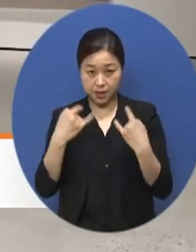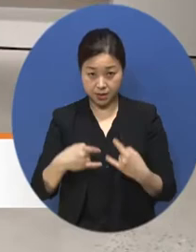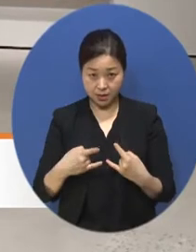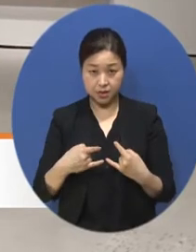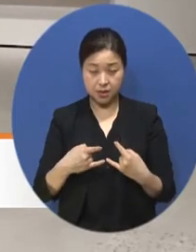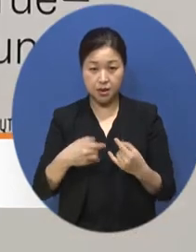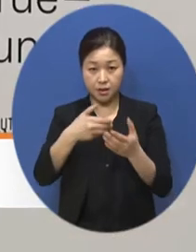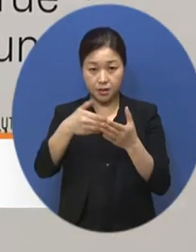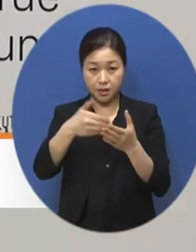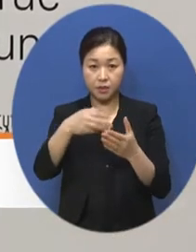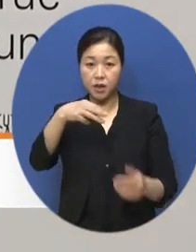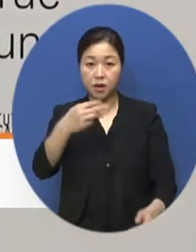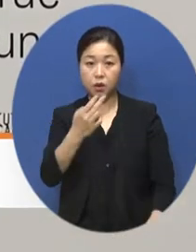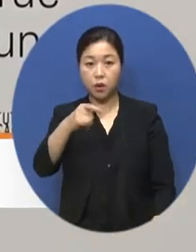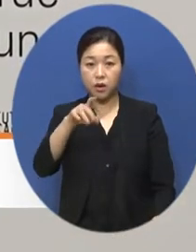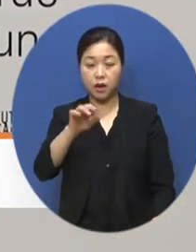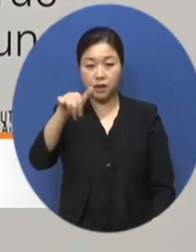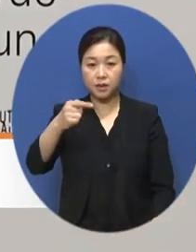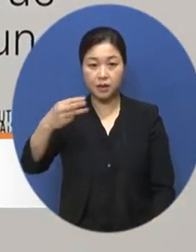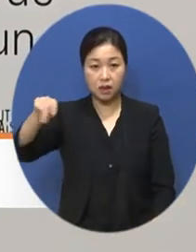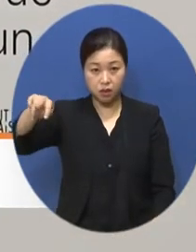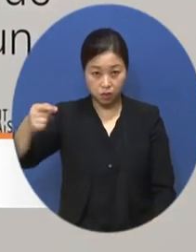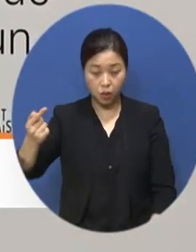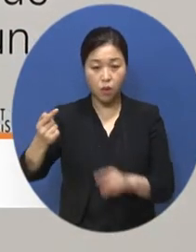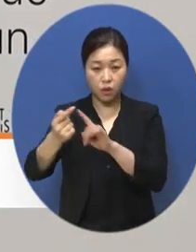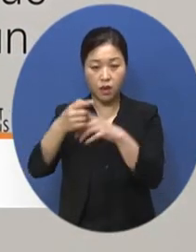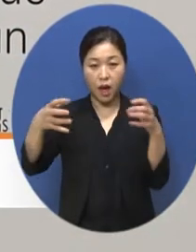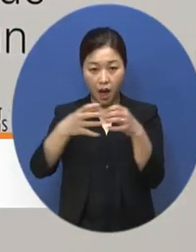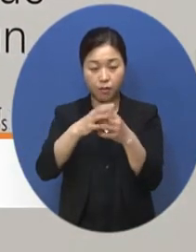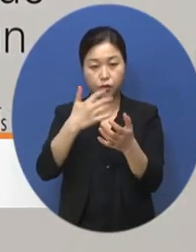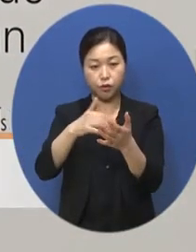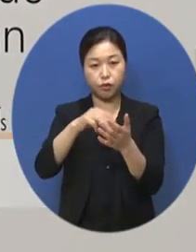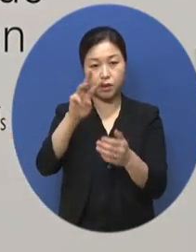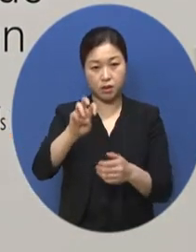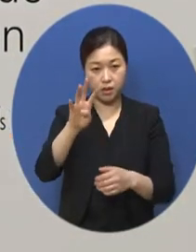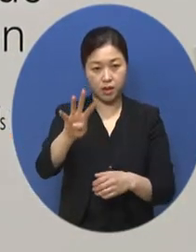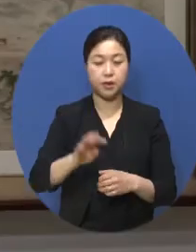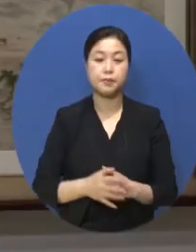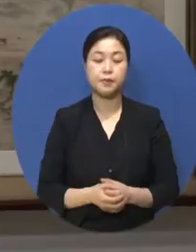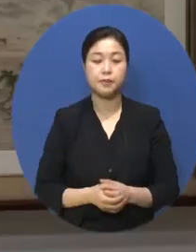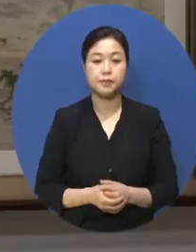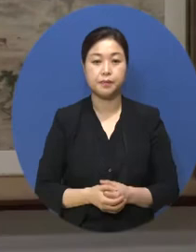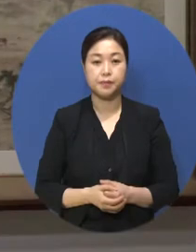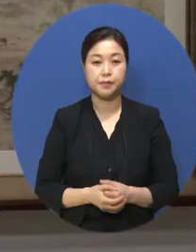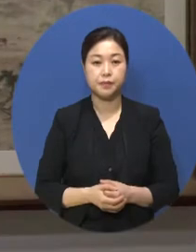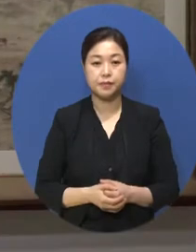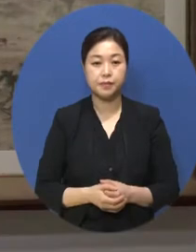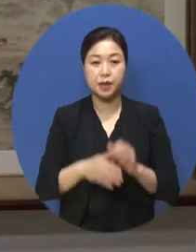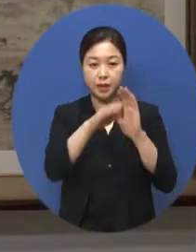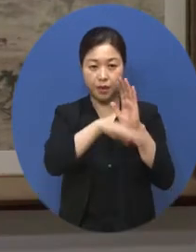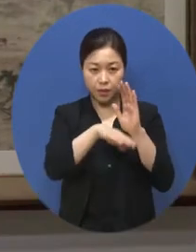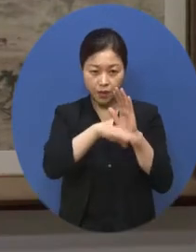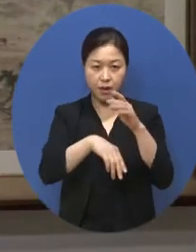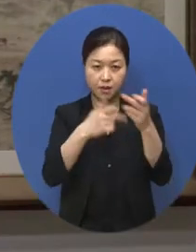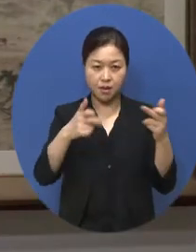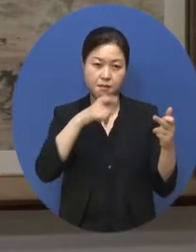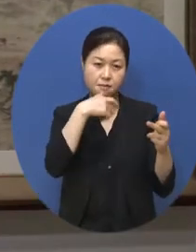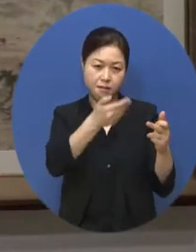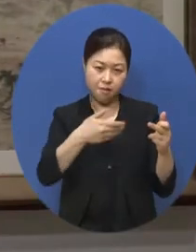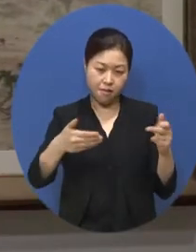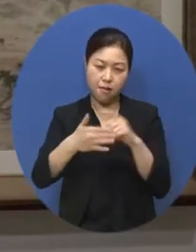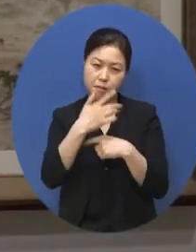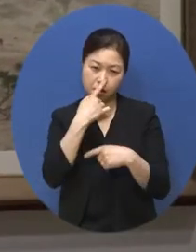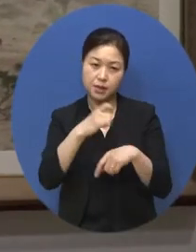로랑 그라소 등 총 34점의 작품이 선을 보이고 있습니다. 남도의 산수를 경쾌한